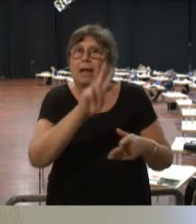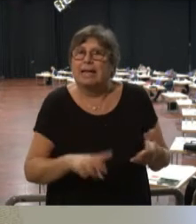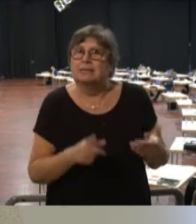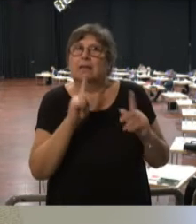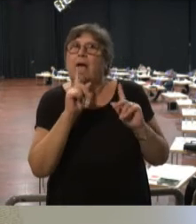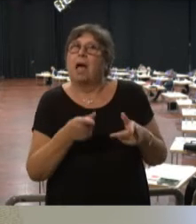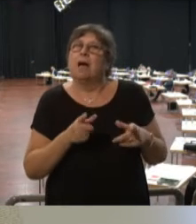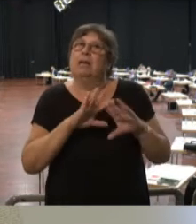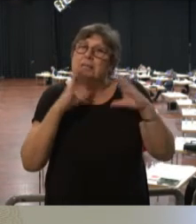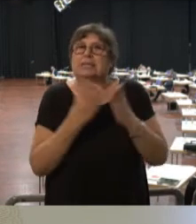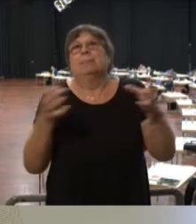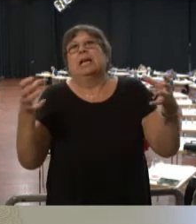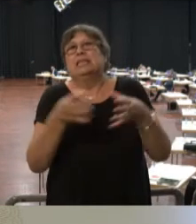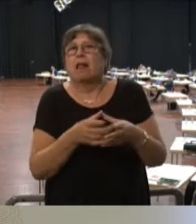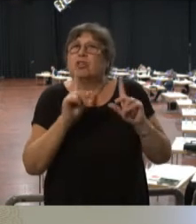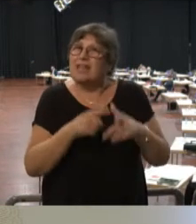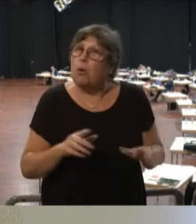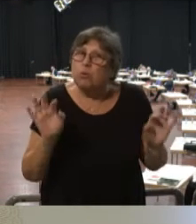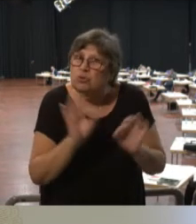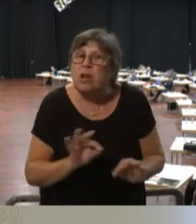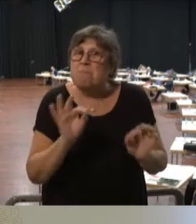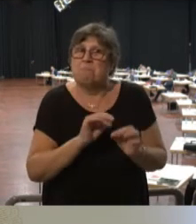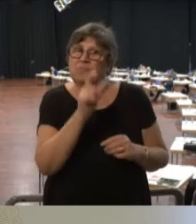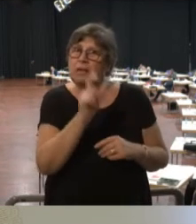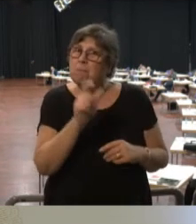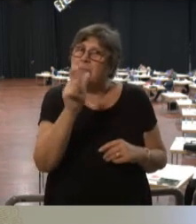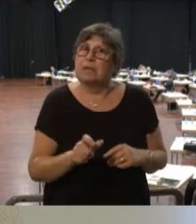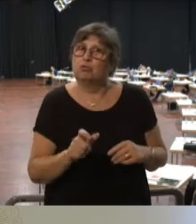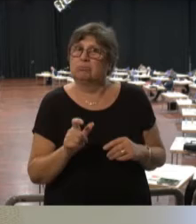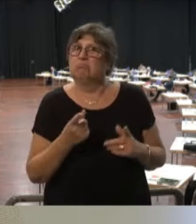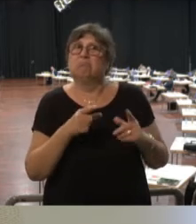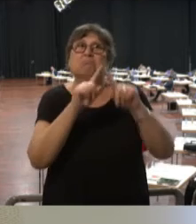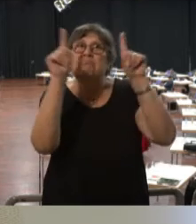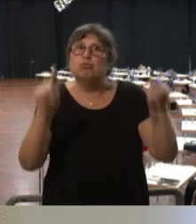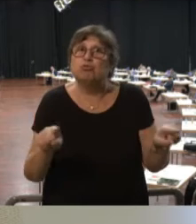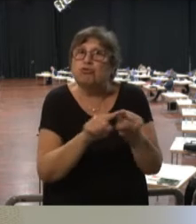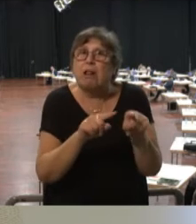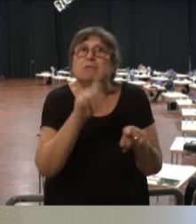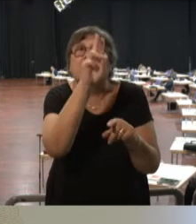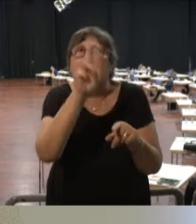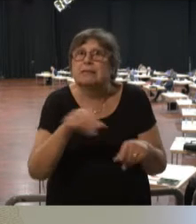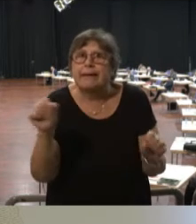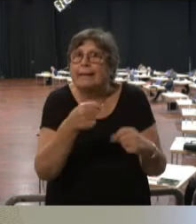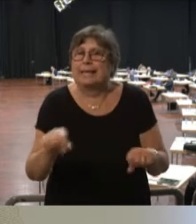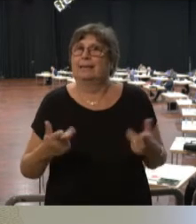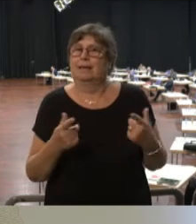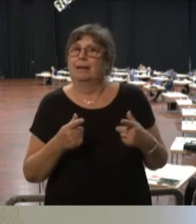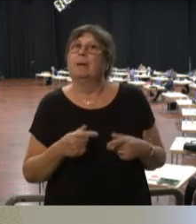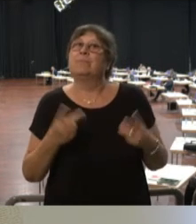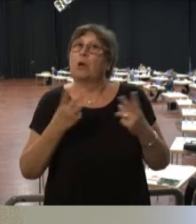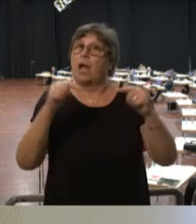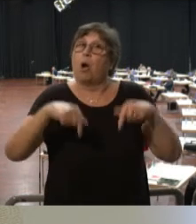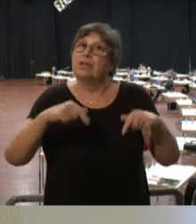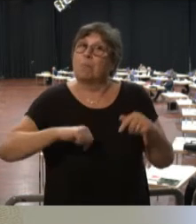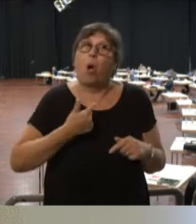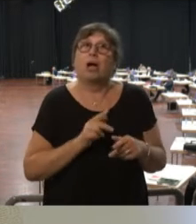ist es auch gefährlich, wenn Personen nicht Warnschilder lesen können. Aber auch, wir haben heute Morgen hier über